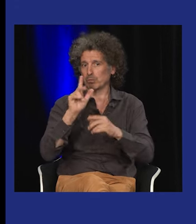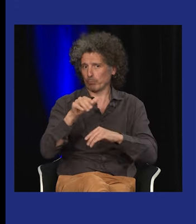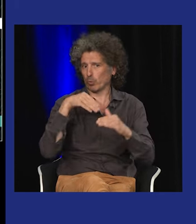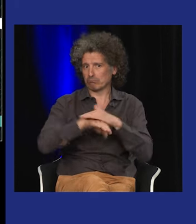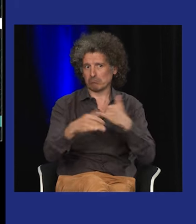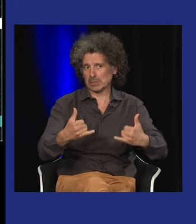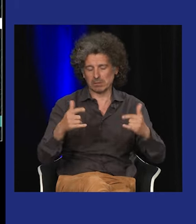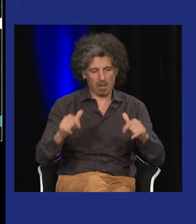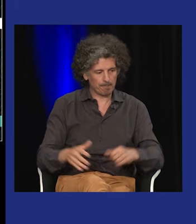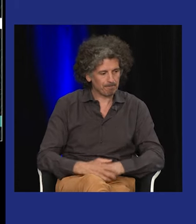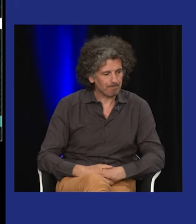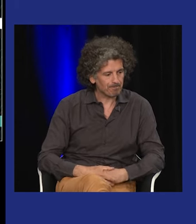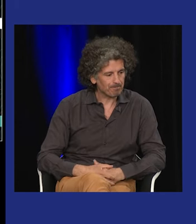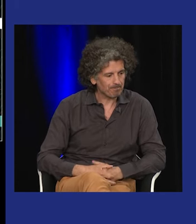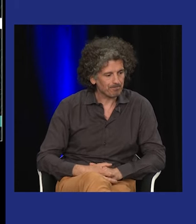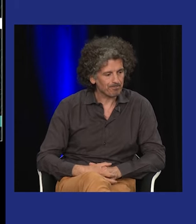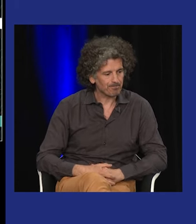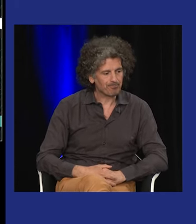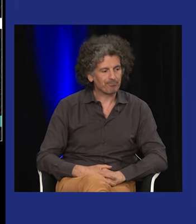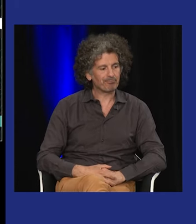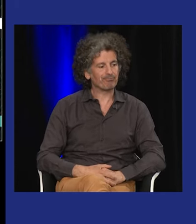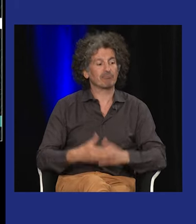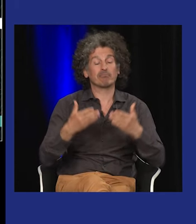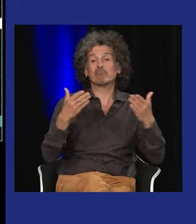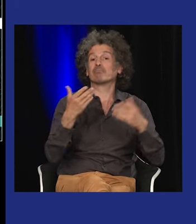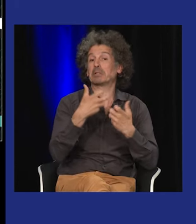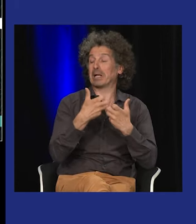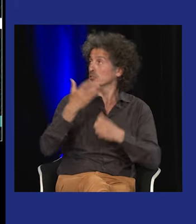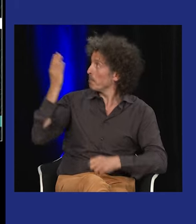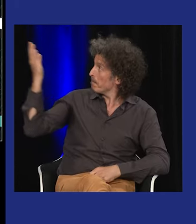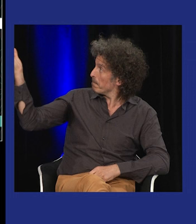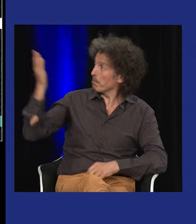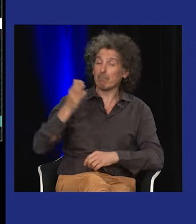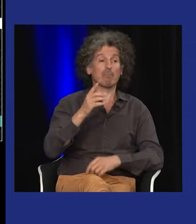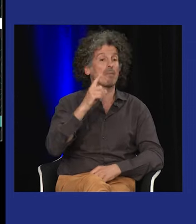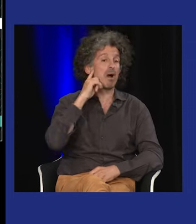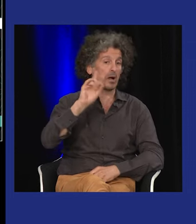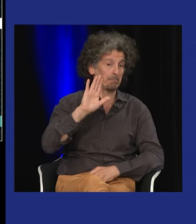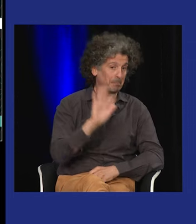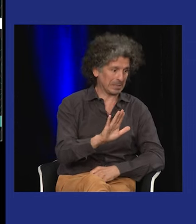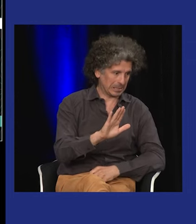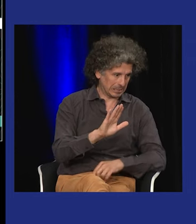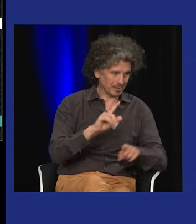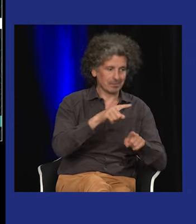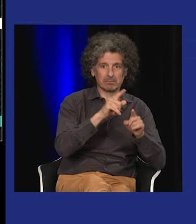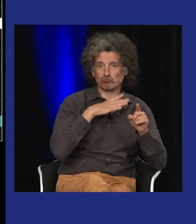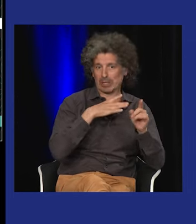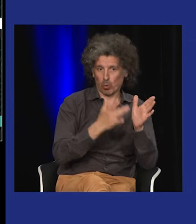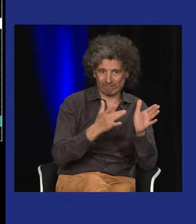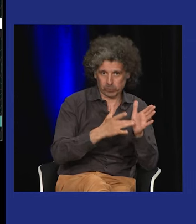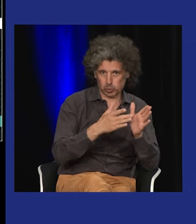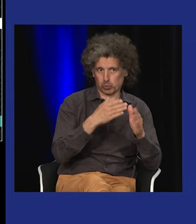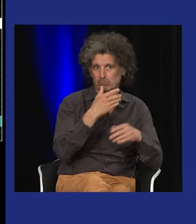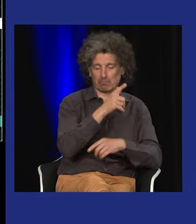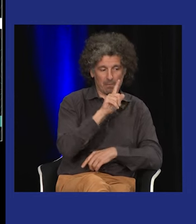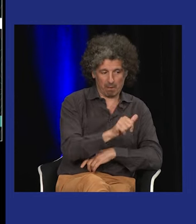des magazines, des revues qui sont à disposition, notamment ici à la BPI. Donc,